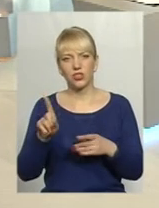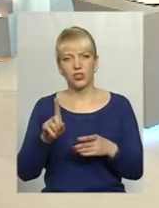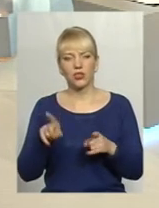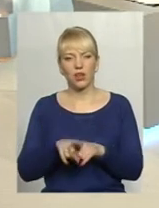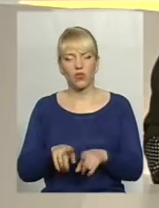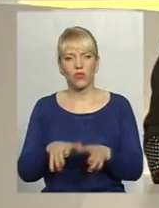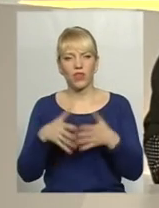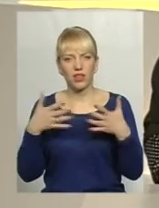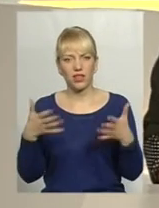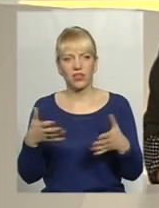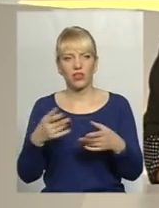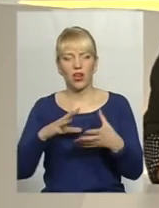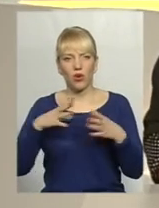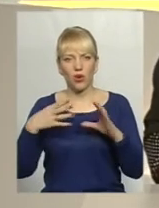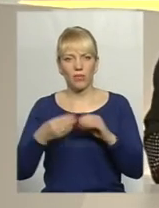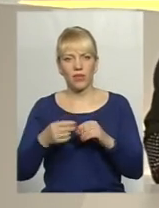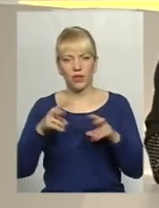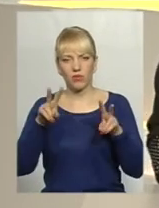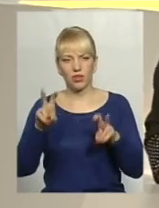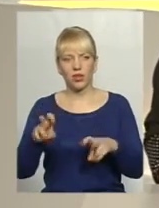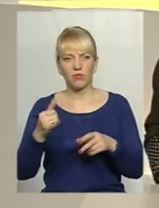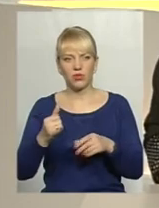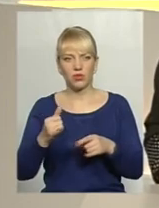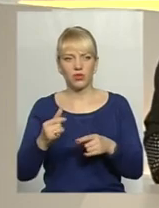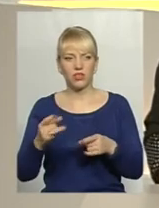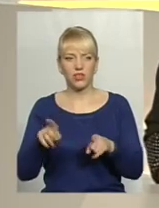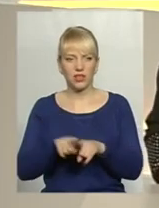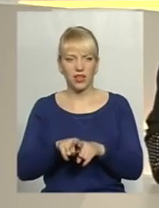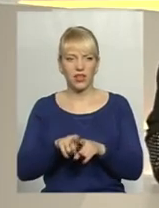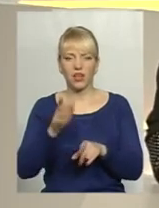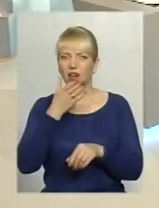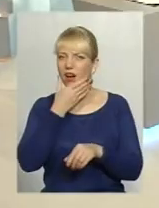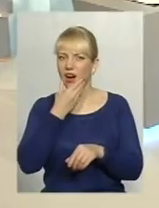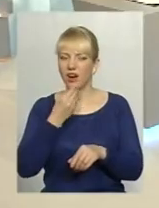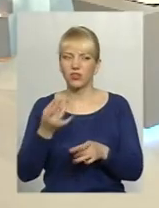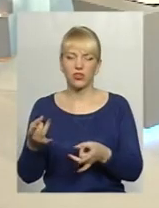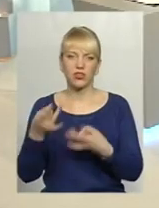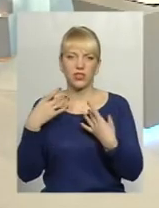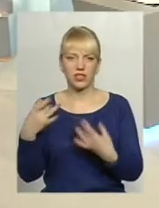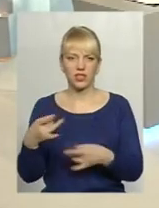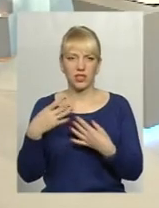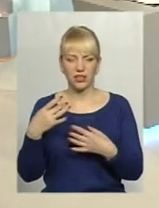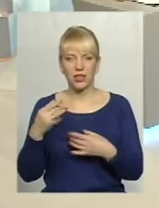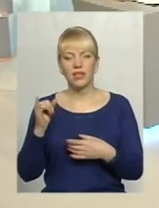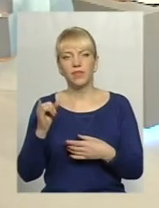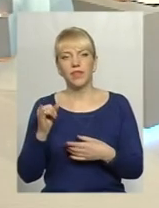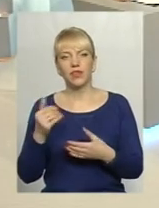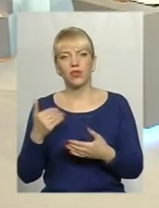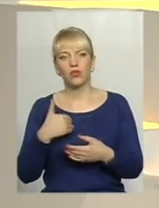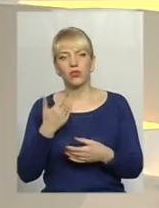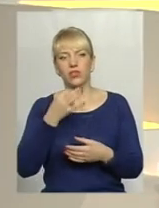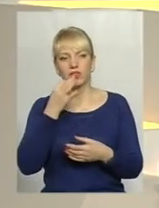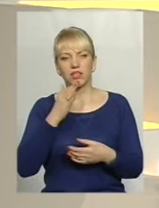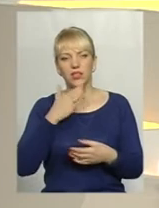насправді, об'ємну і тяжку тему сьогодні ви так гарно нам розкрили. І хочу